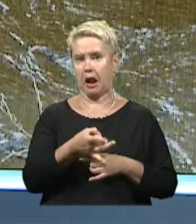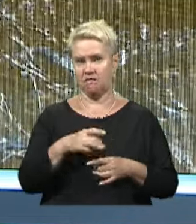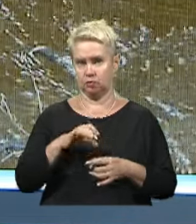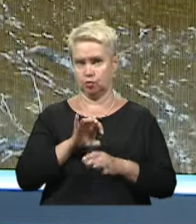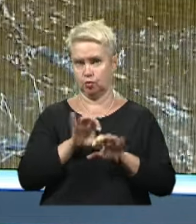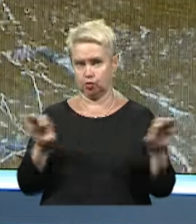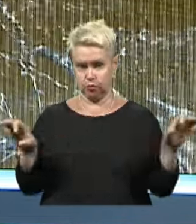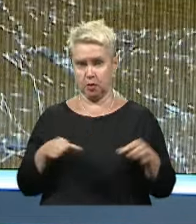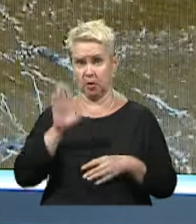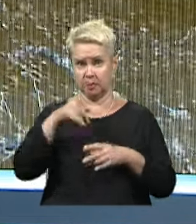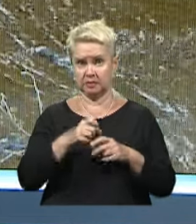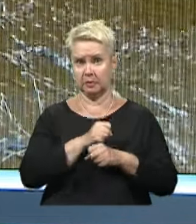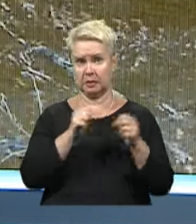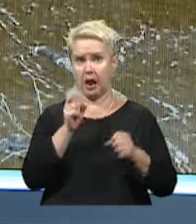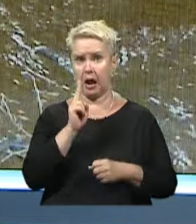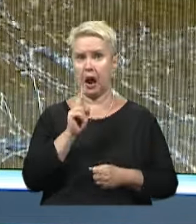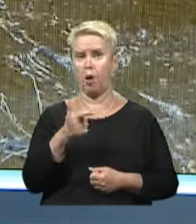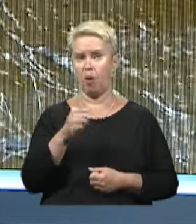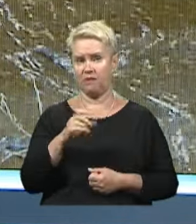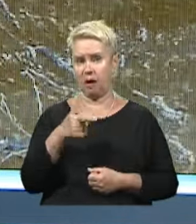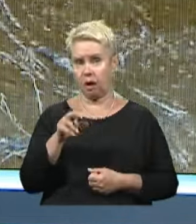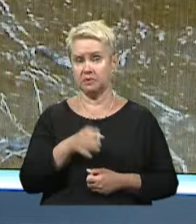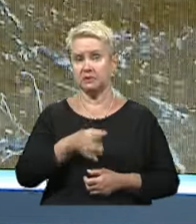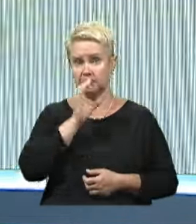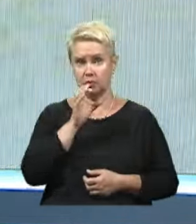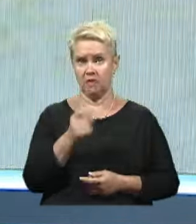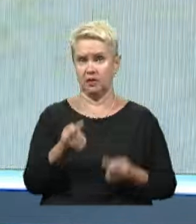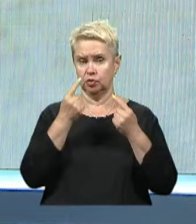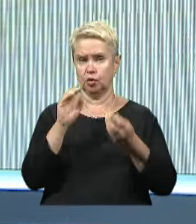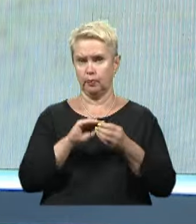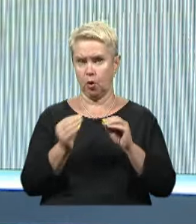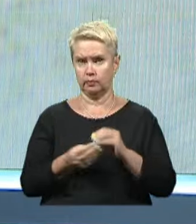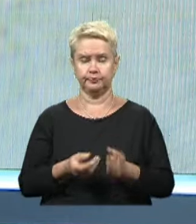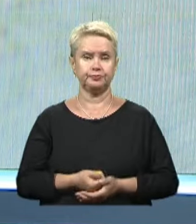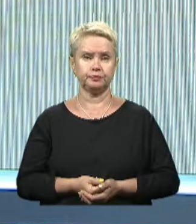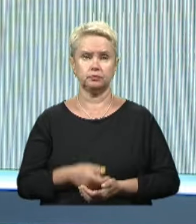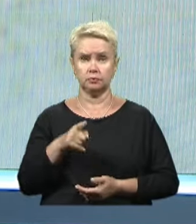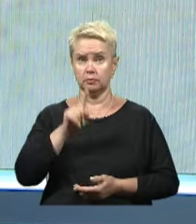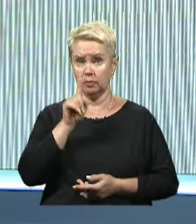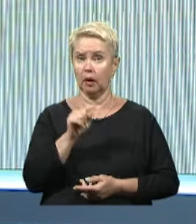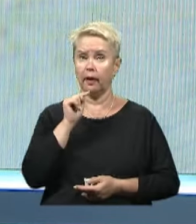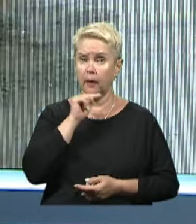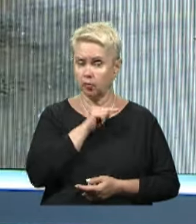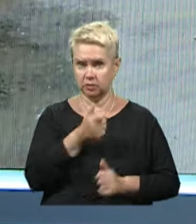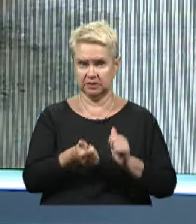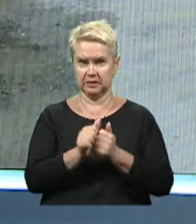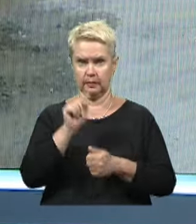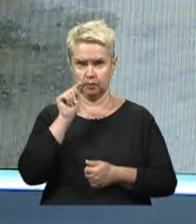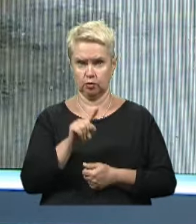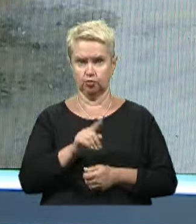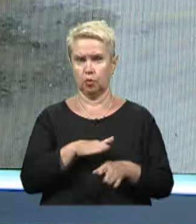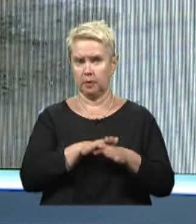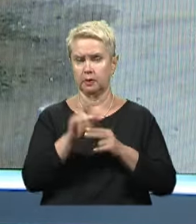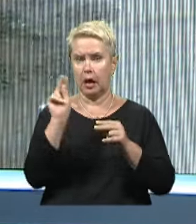І це при тому, що після підриву Каховської греблі з питною у місті величезні проблеми. І її мали б економити. Замість того, аби